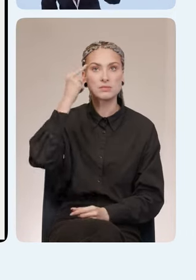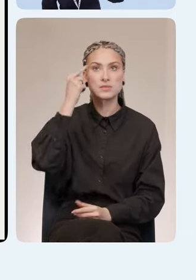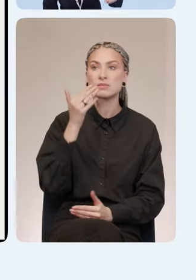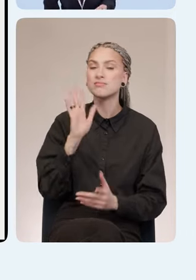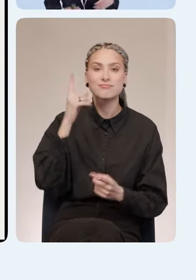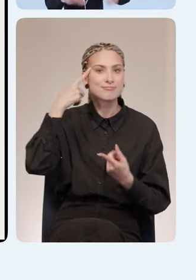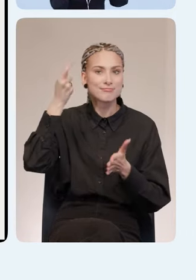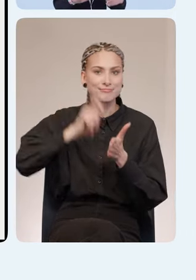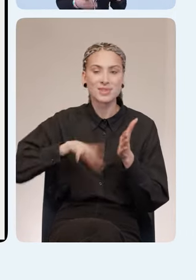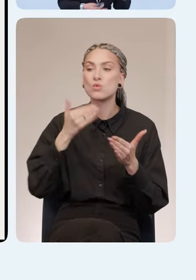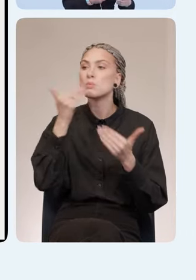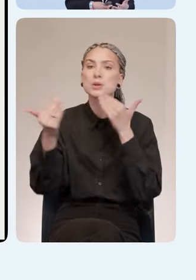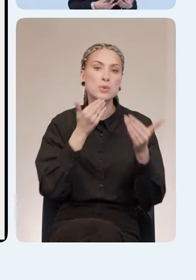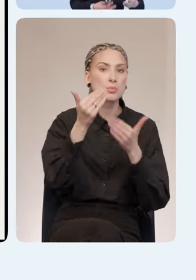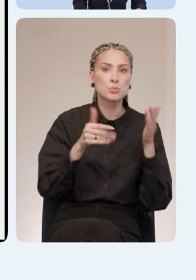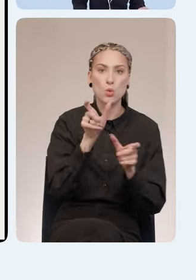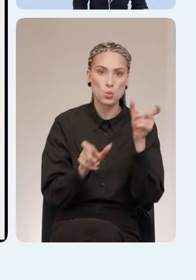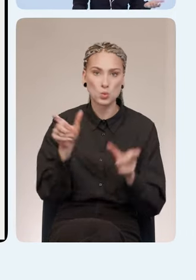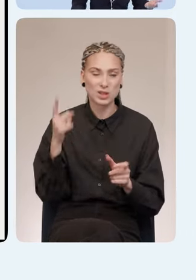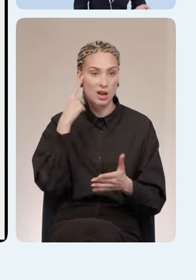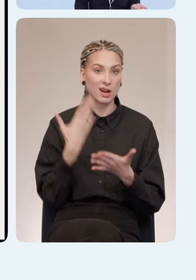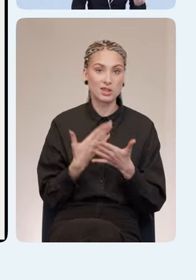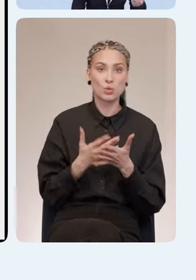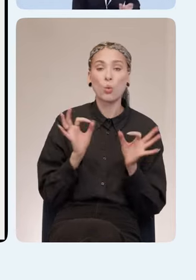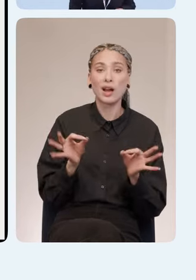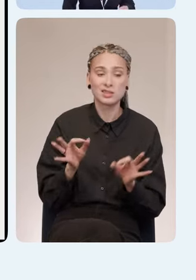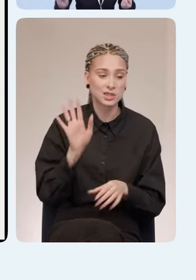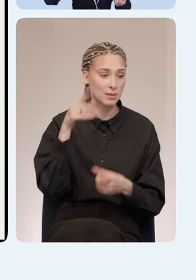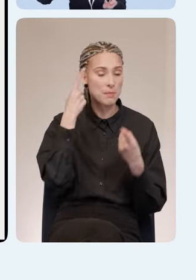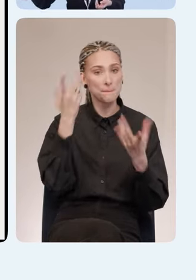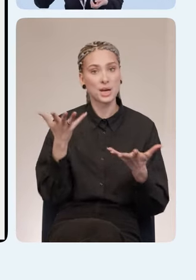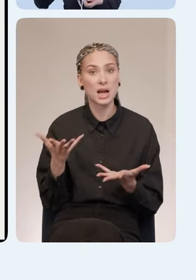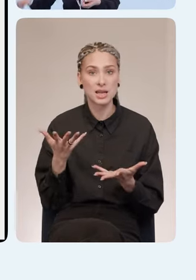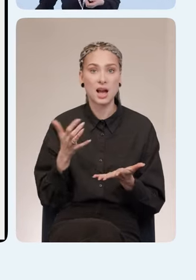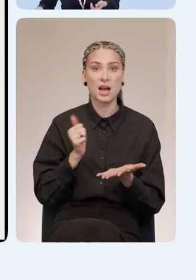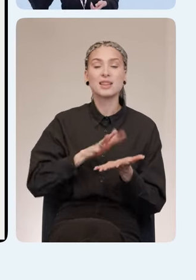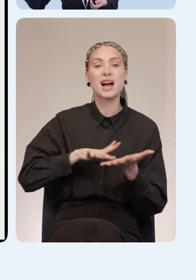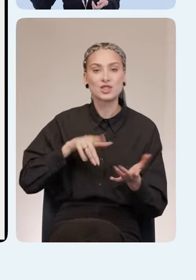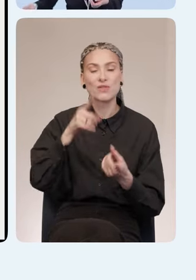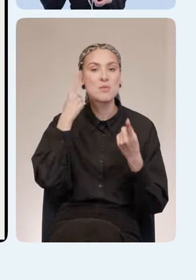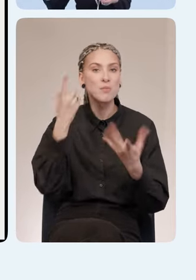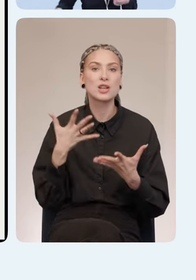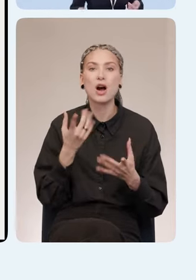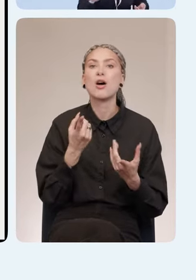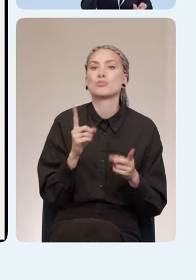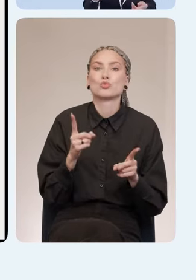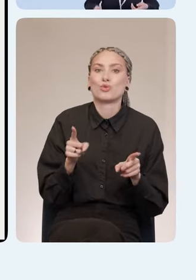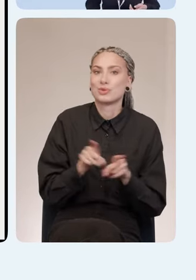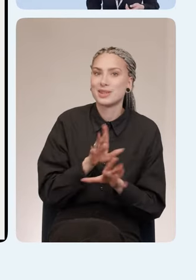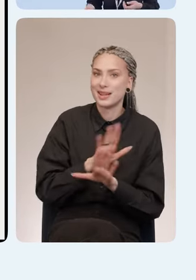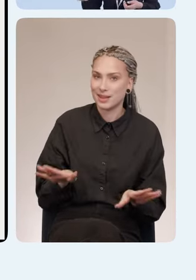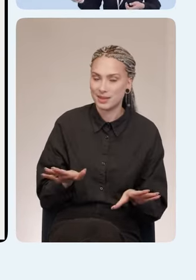людей. Я понимаю, что это сейчас звучит, такие типа, ну, конечно, понятно. Но дальше вы поймете, почему не конечно и непонятно.